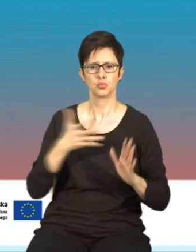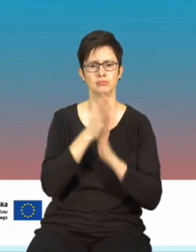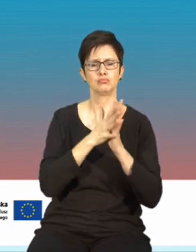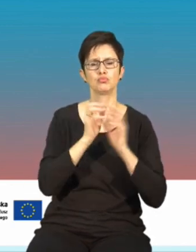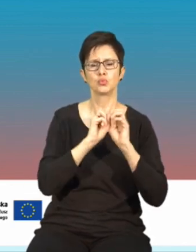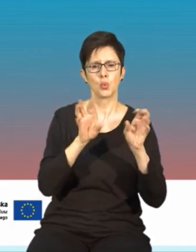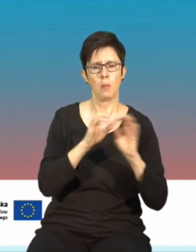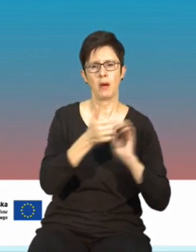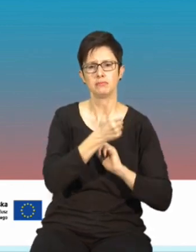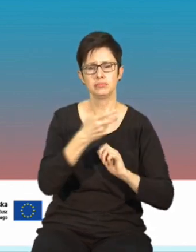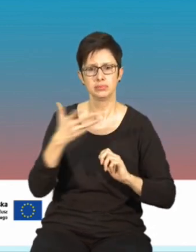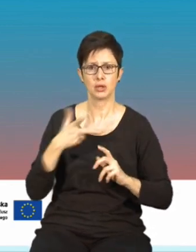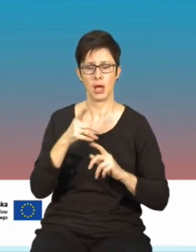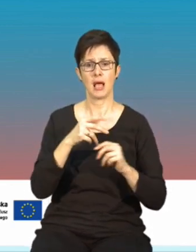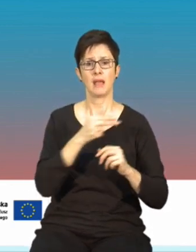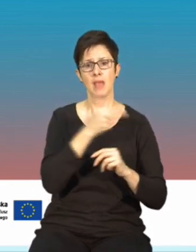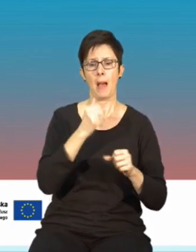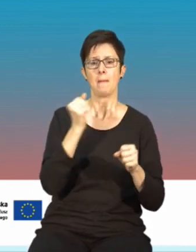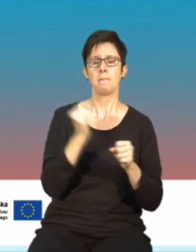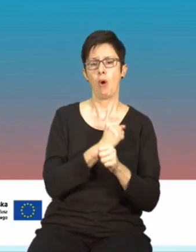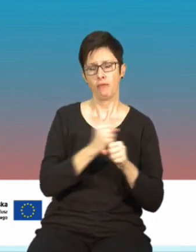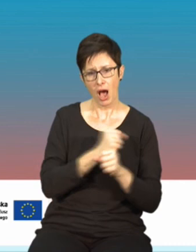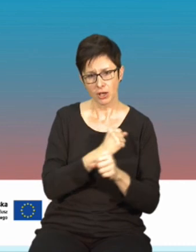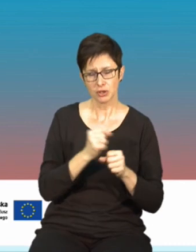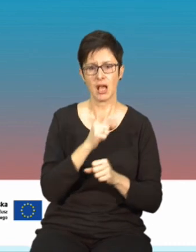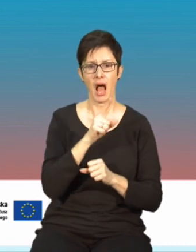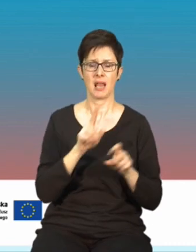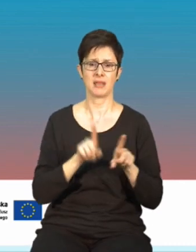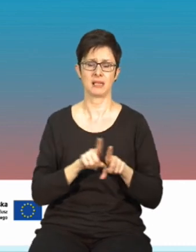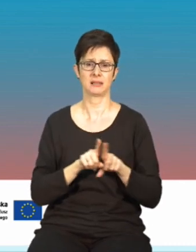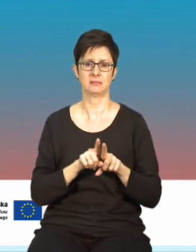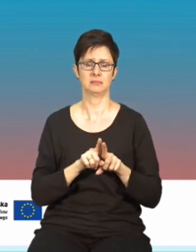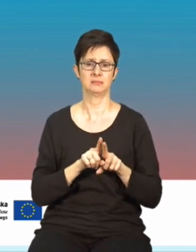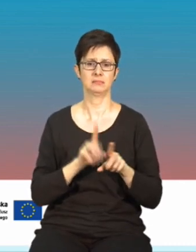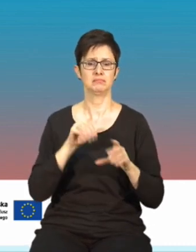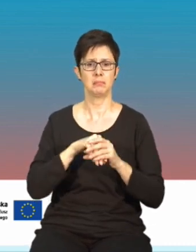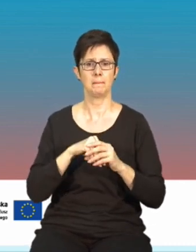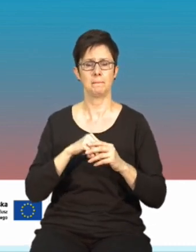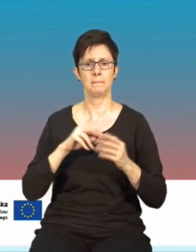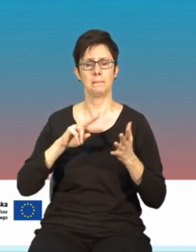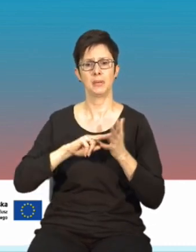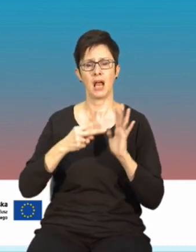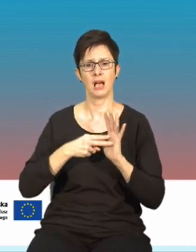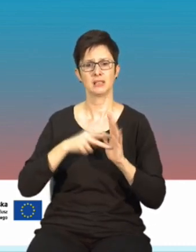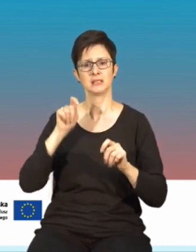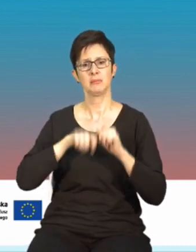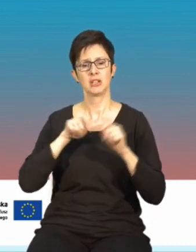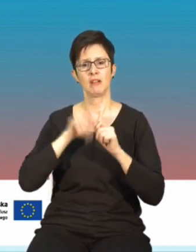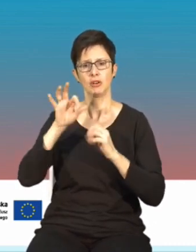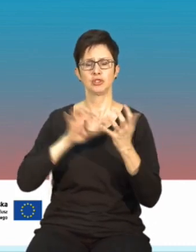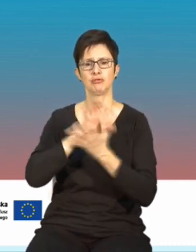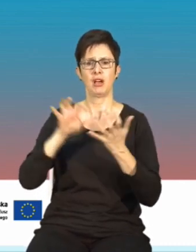także oprócz takich rzeczy poważnych, które będą przemycane w trakcie tego podcastu, planujemy zrobić tak zwany przegląd ze świata